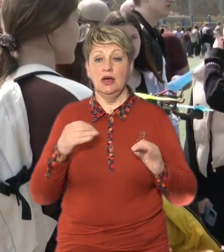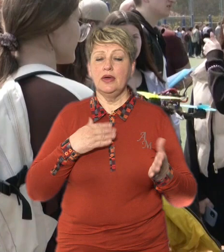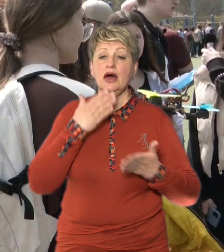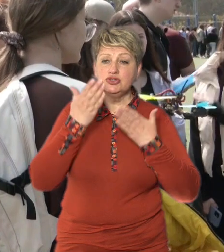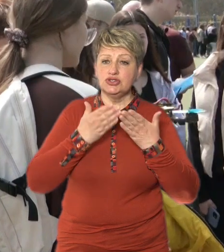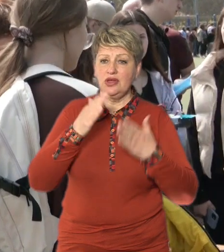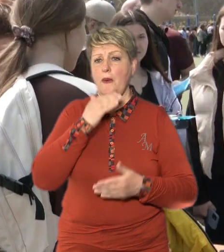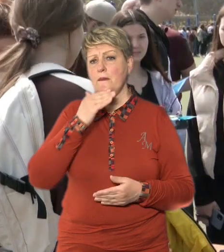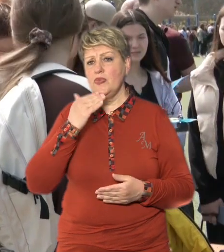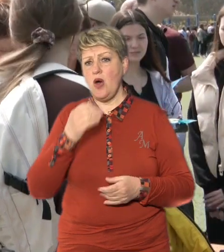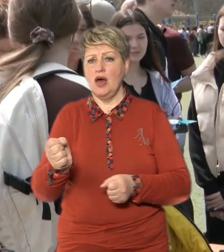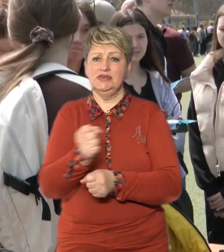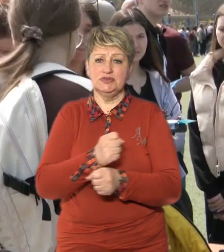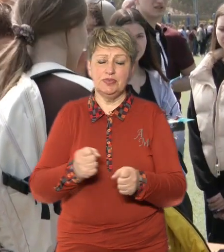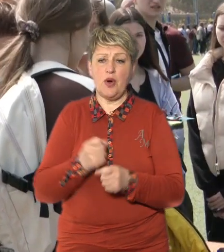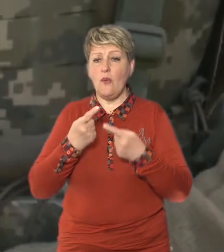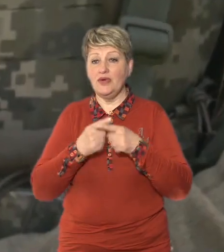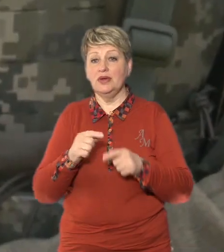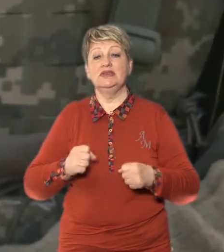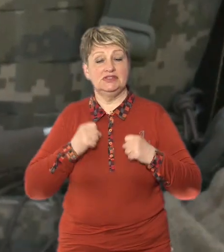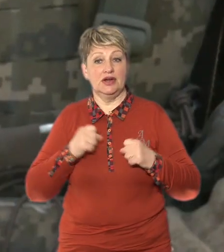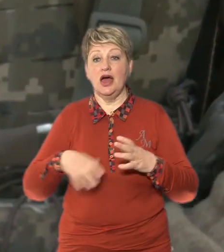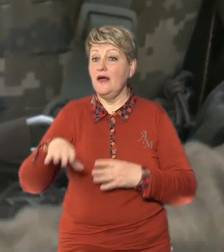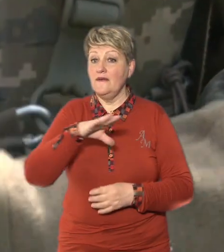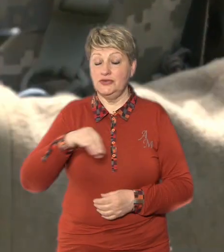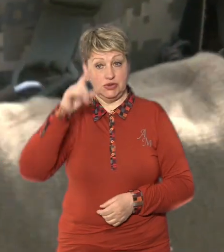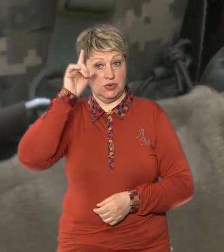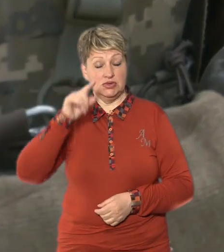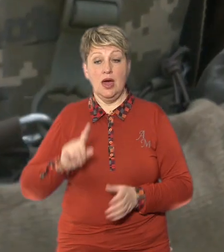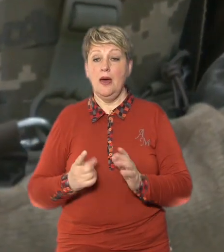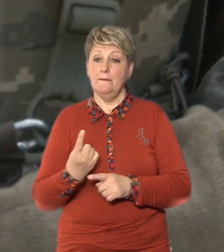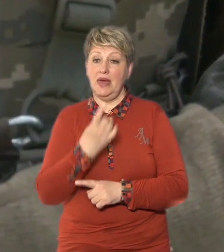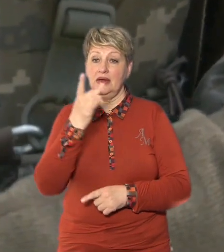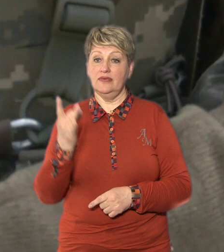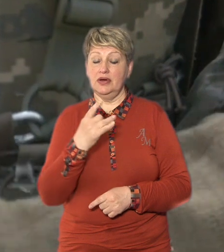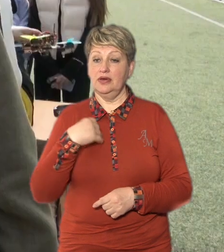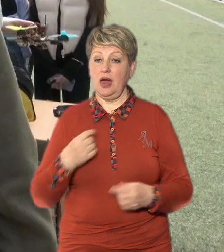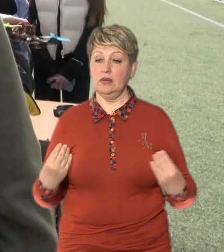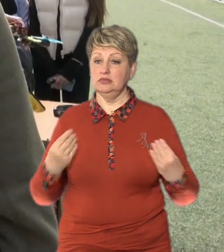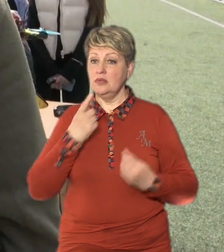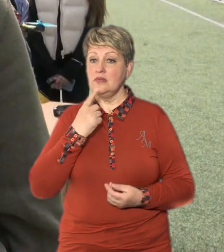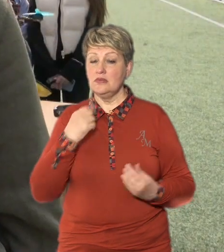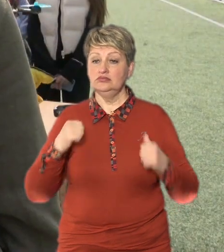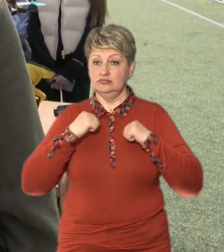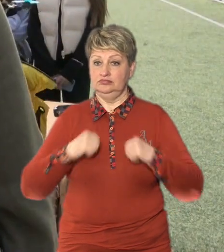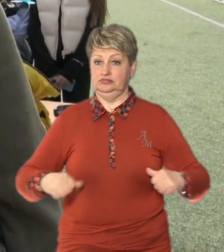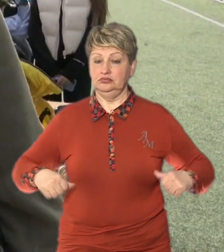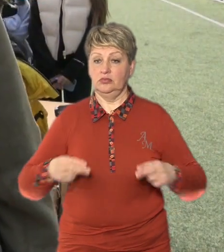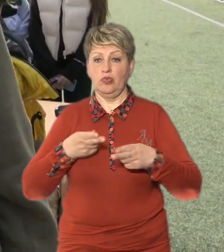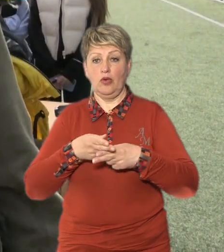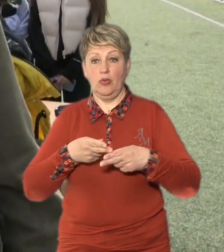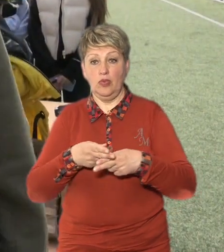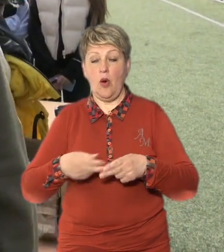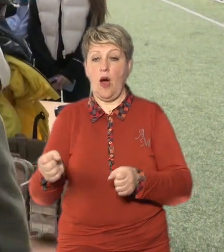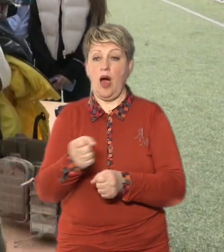зброю. Стараюсь усе знати Перший раз був в бронежилеті, доставав ножі з ножем. Перший раз автомат